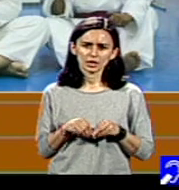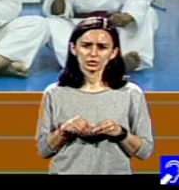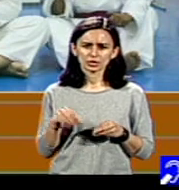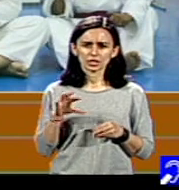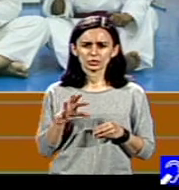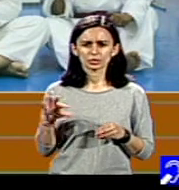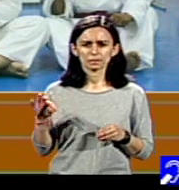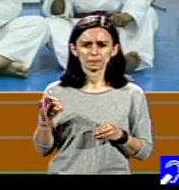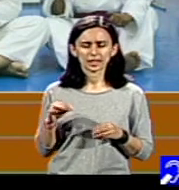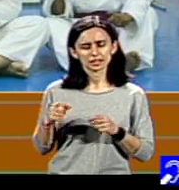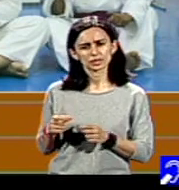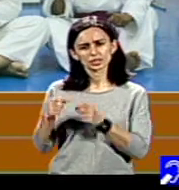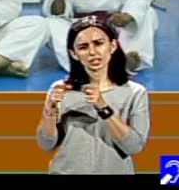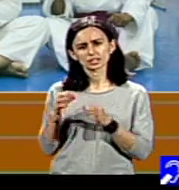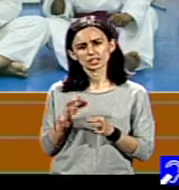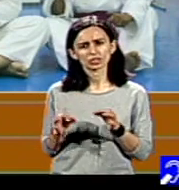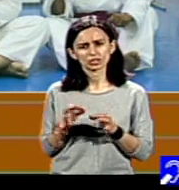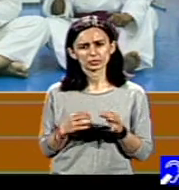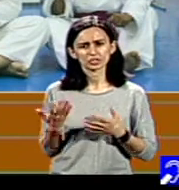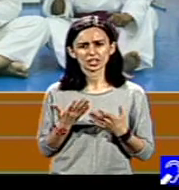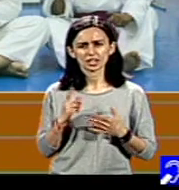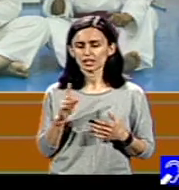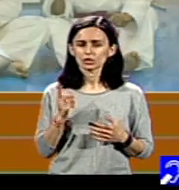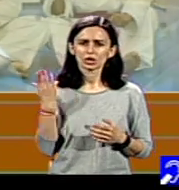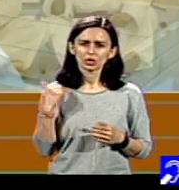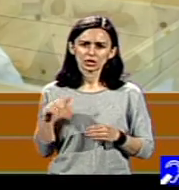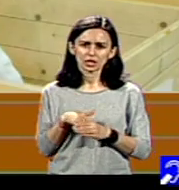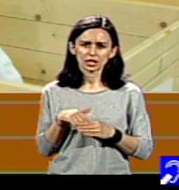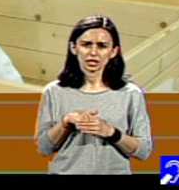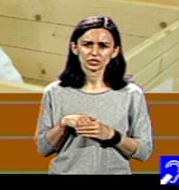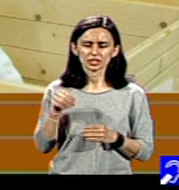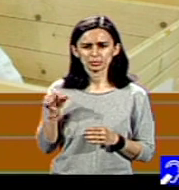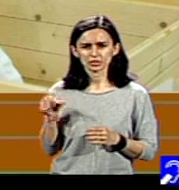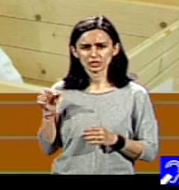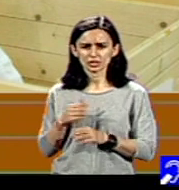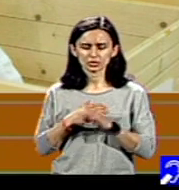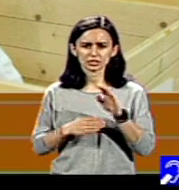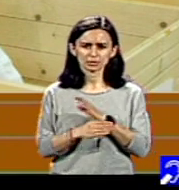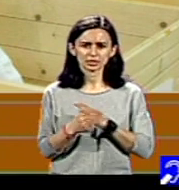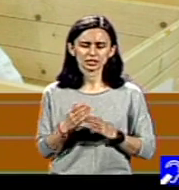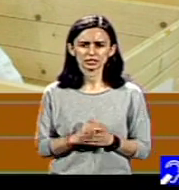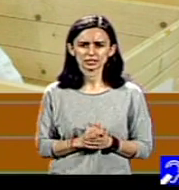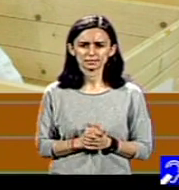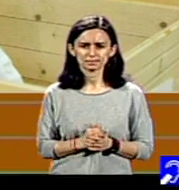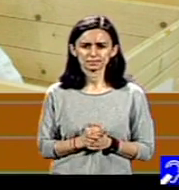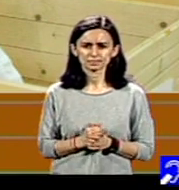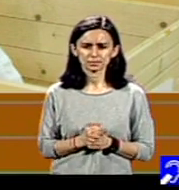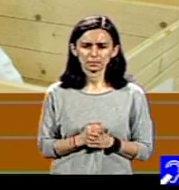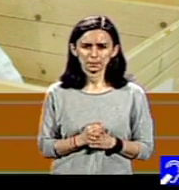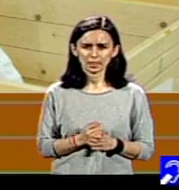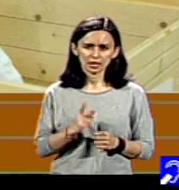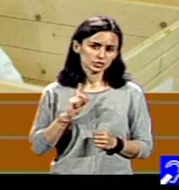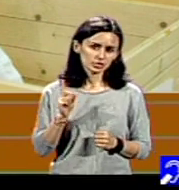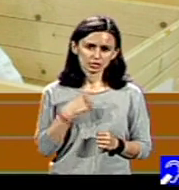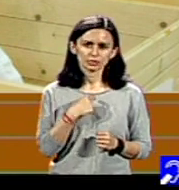unități economice care nu au angașată persoane cu disabilități. Și bineînțeles că nu poți să faci față ca și preț